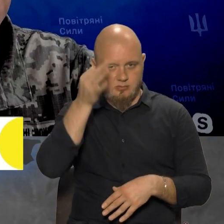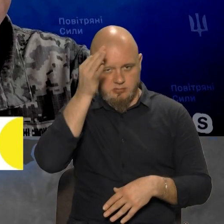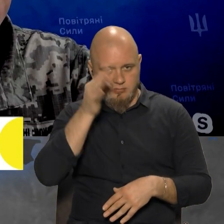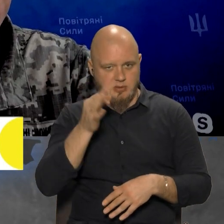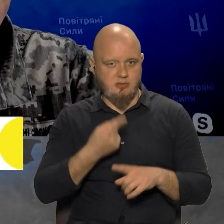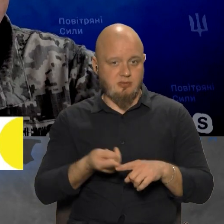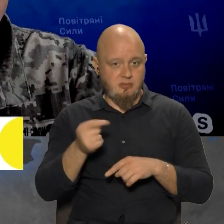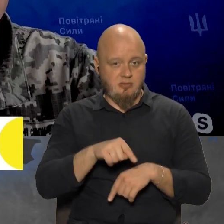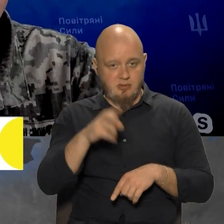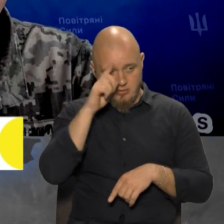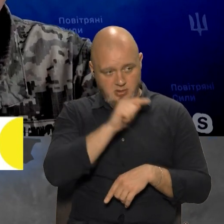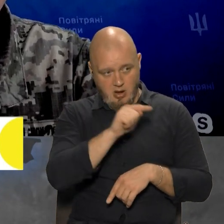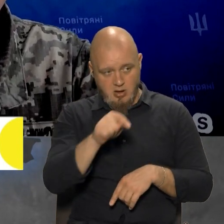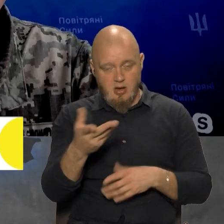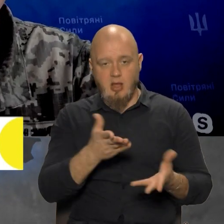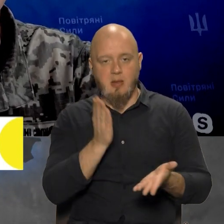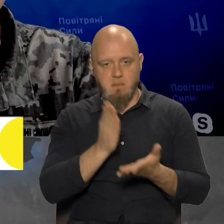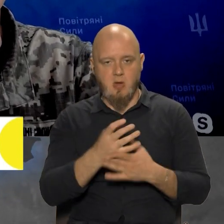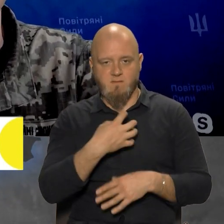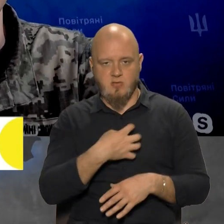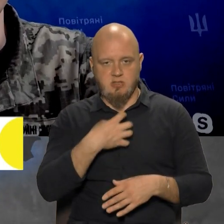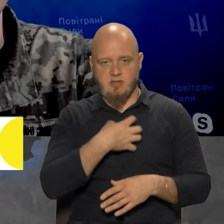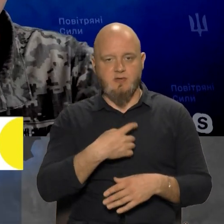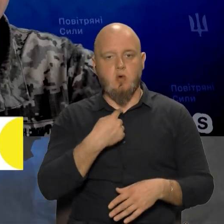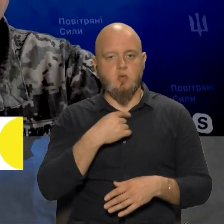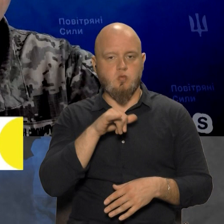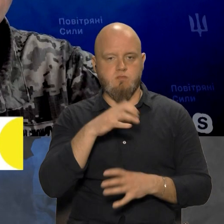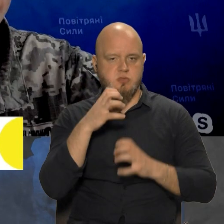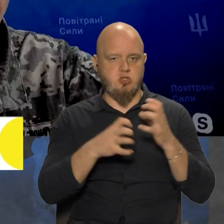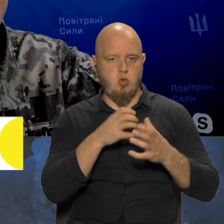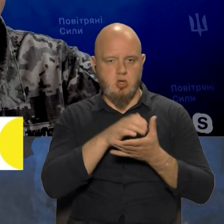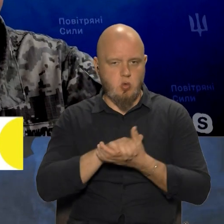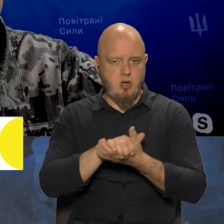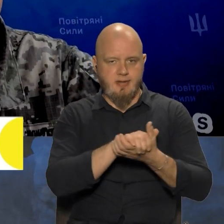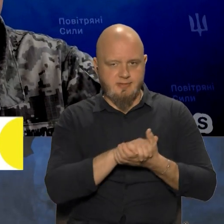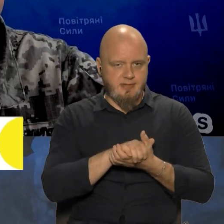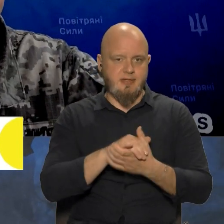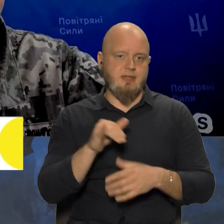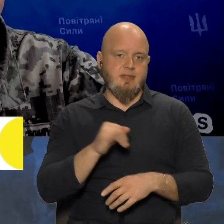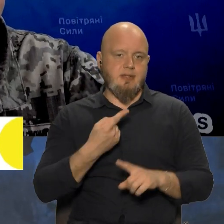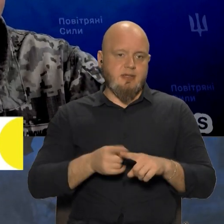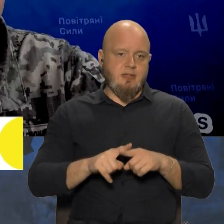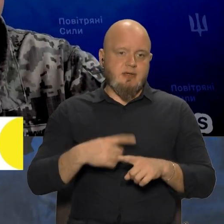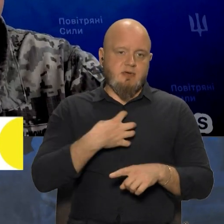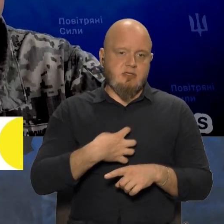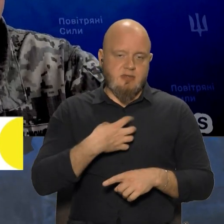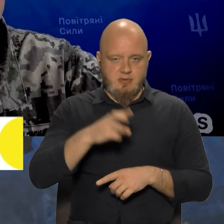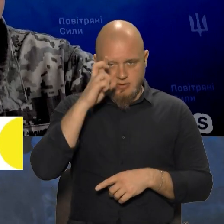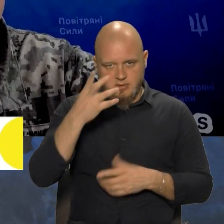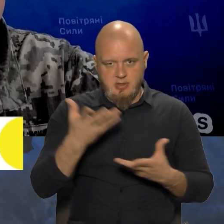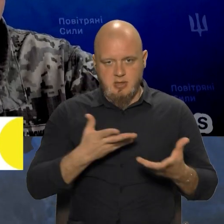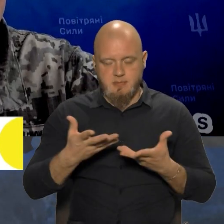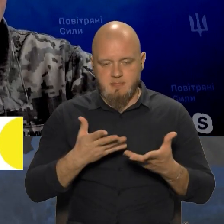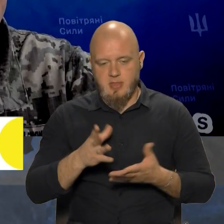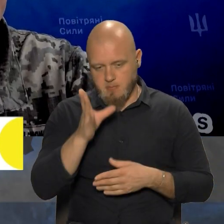Це ті країни, які мають важливий голос в міжнародній коаліції, і ті важливі країни, які